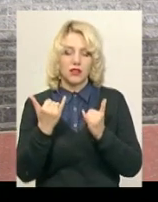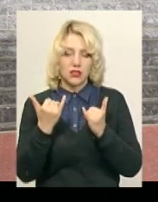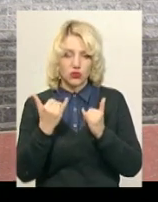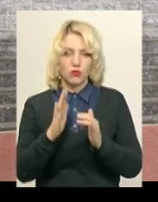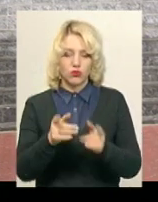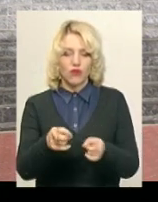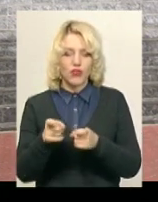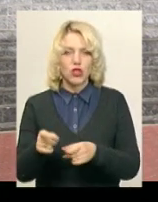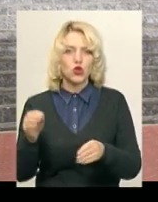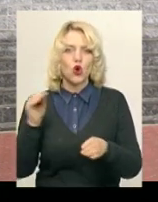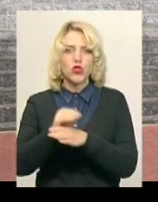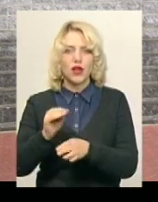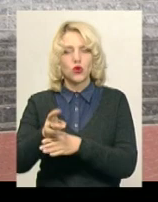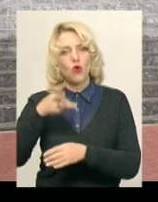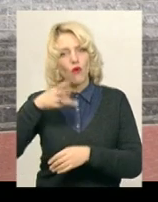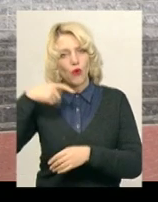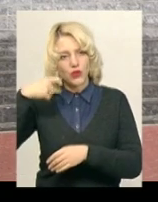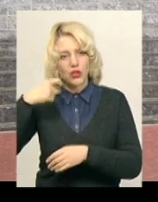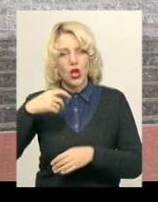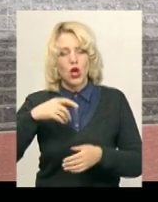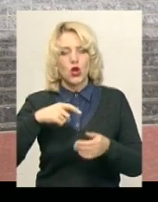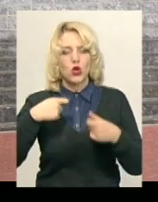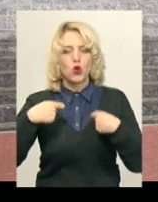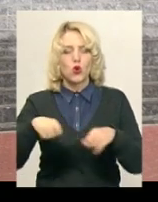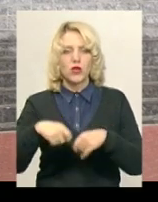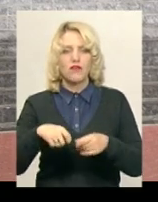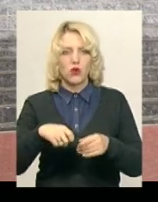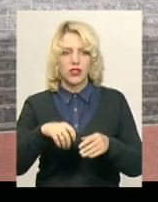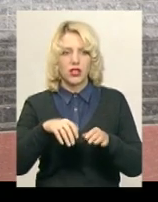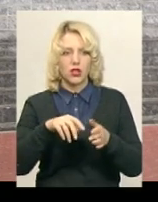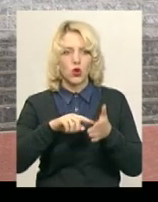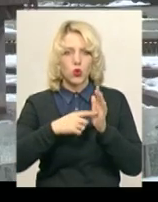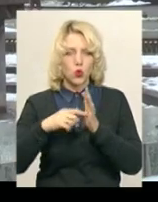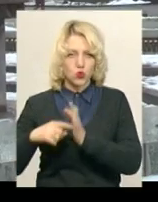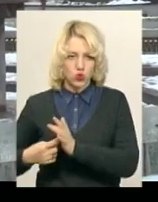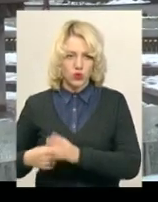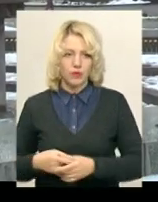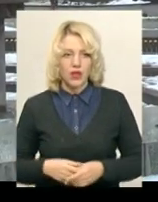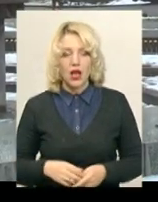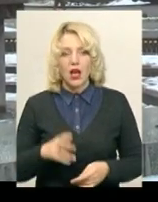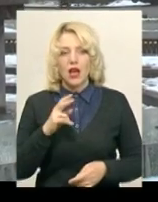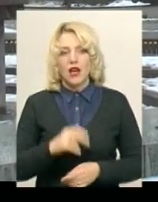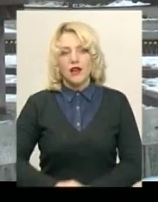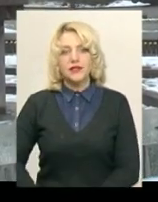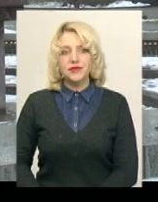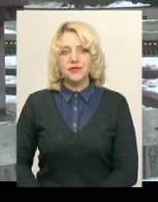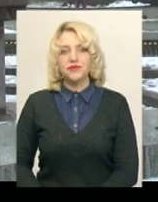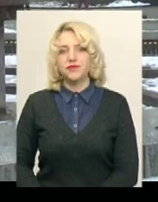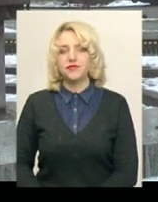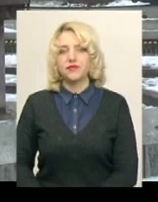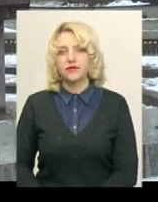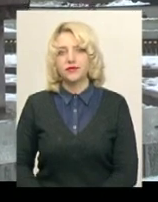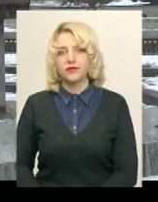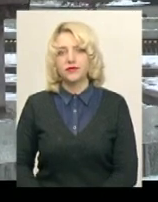додаткові відеозаписи з торгівельних точок, з можливих маршрутів слідування. Олександра Карпунець, Іван Мовчан, новини поділя